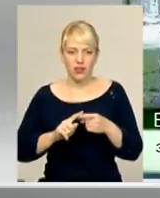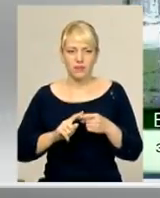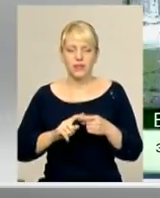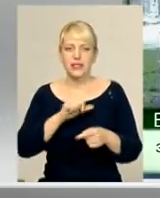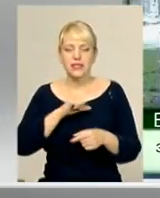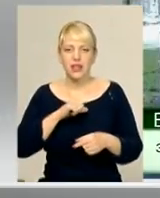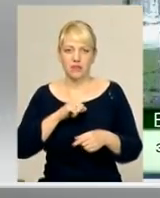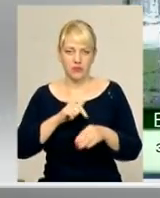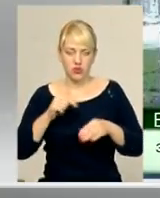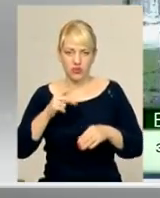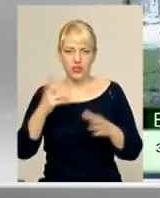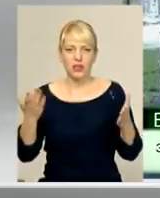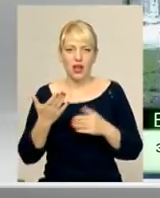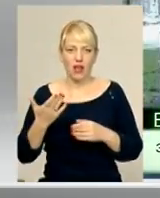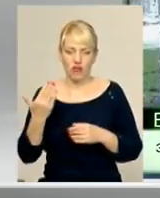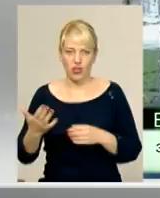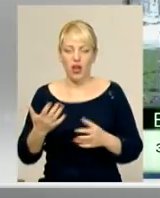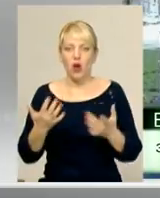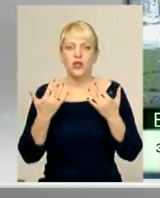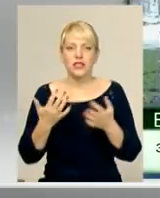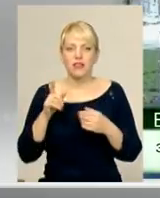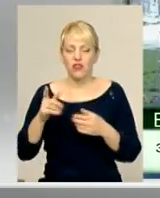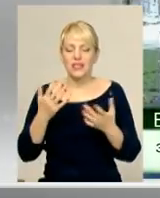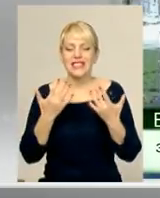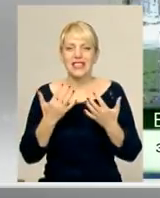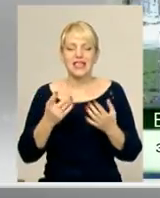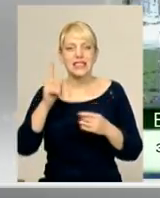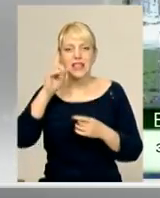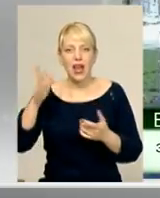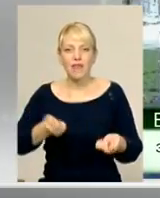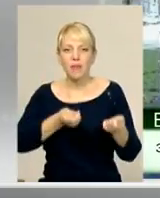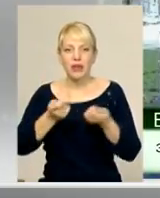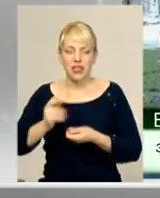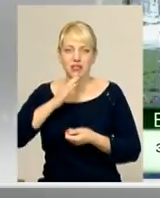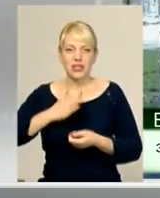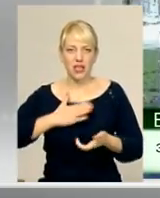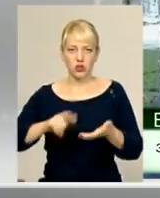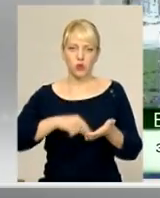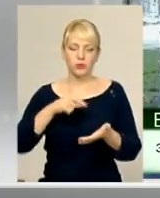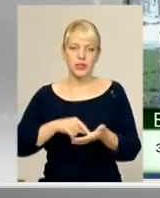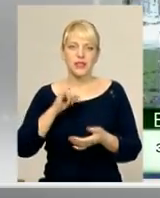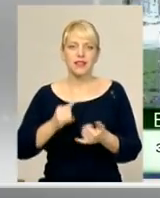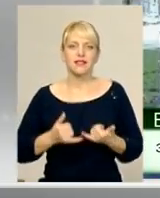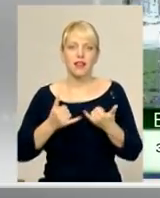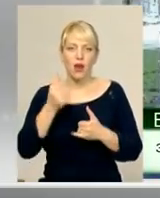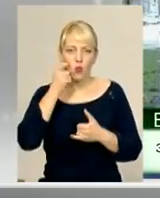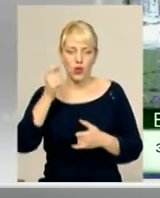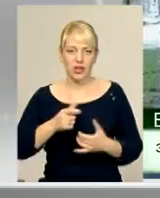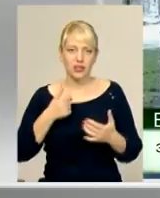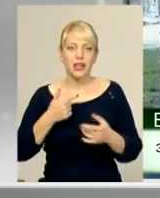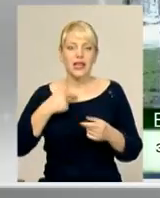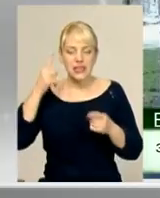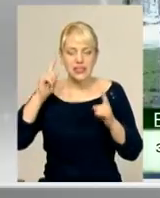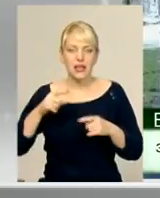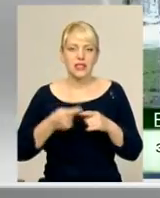скільки вона слави принесла і для нашого міста, і для України. Так, наскільки я знаю, це